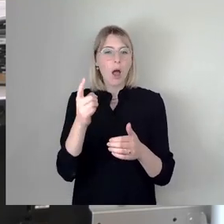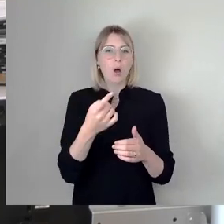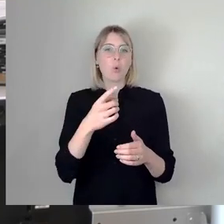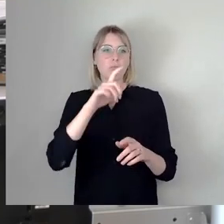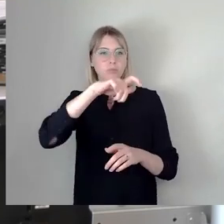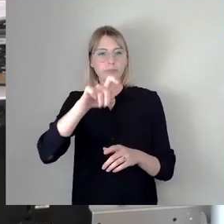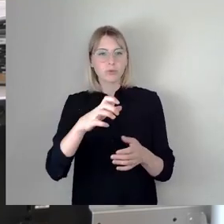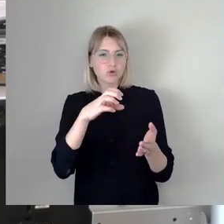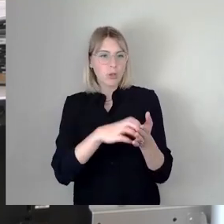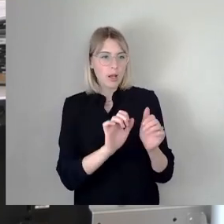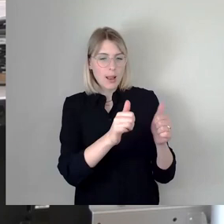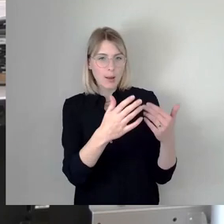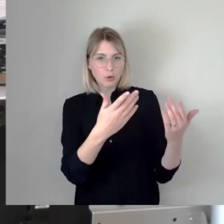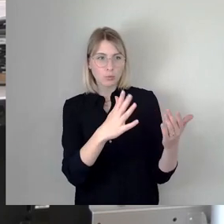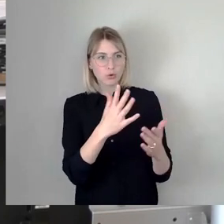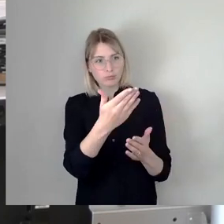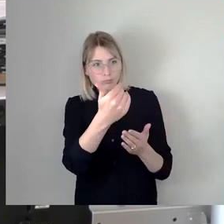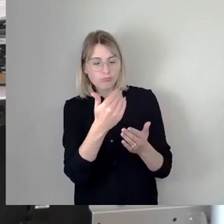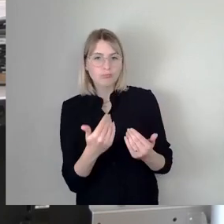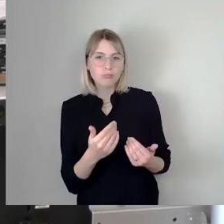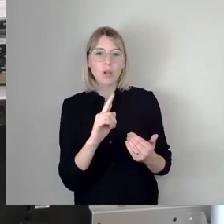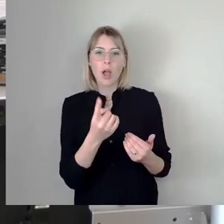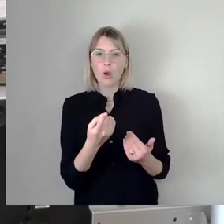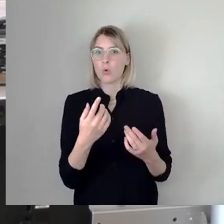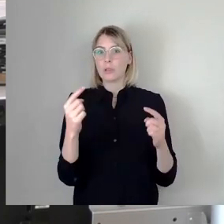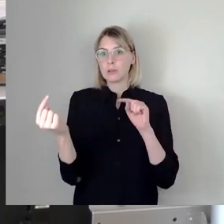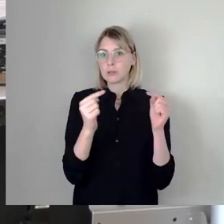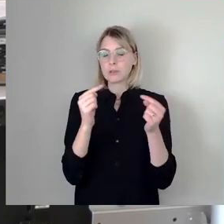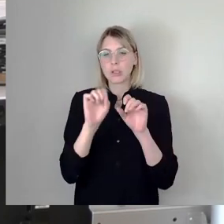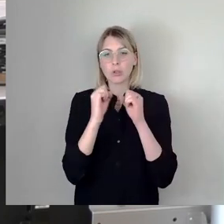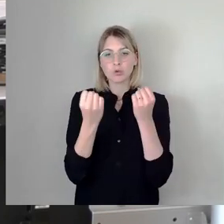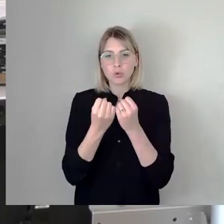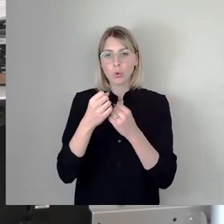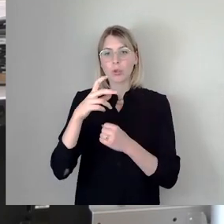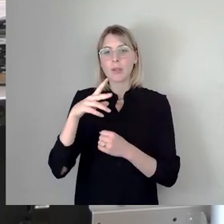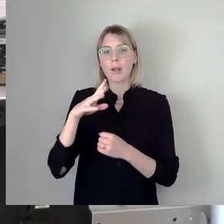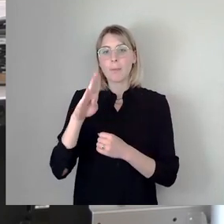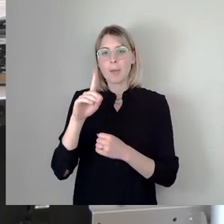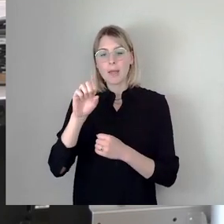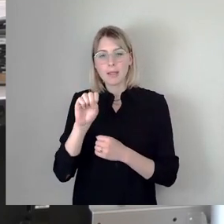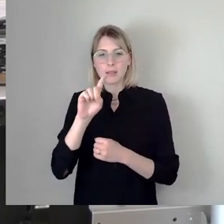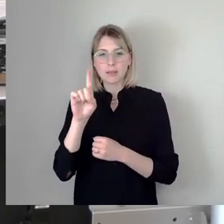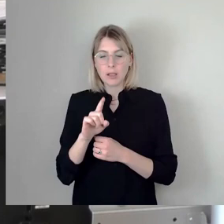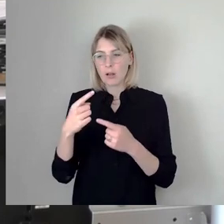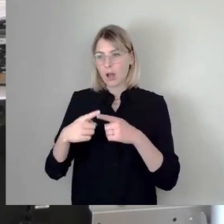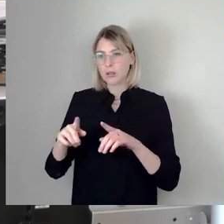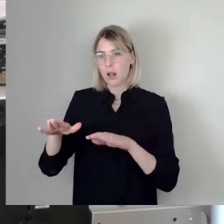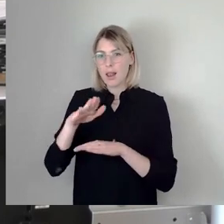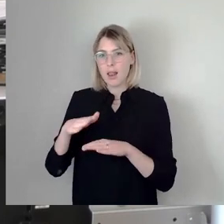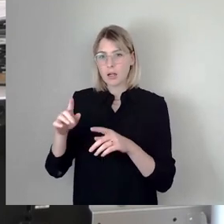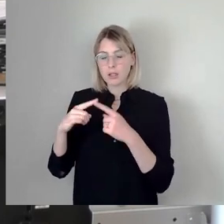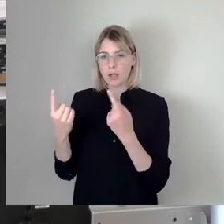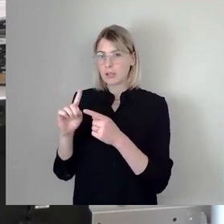wir befinden uns ja auch in einer Konkurrenzsituation, was die BSS mit anderen Landkreisen angeht. Das Ganze führt jetzt,